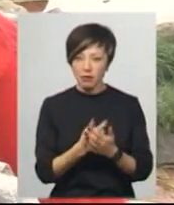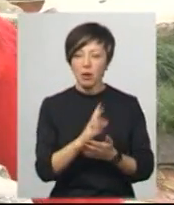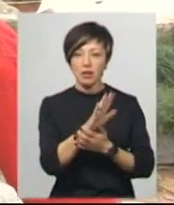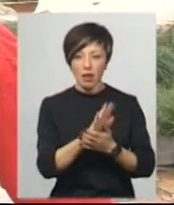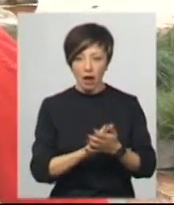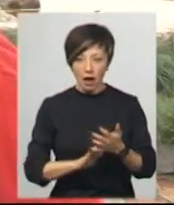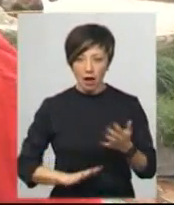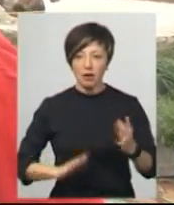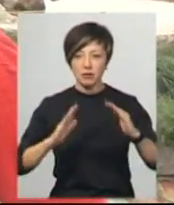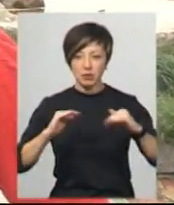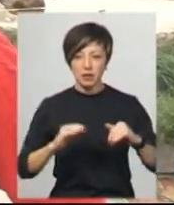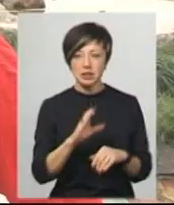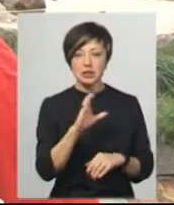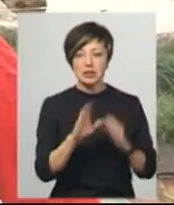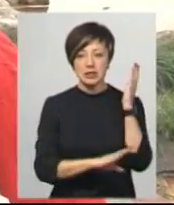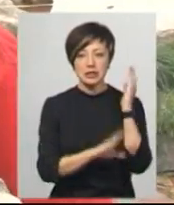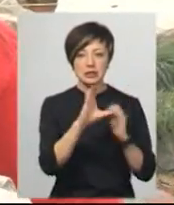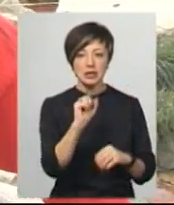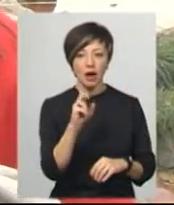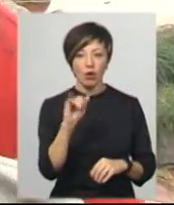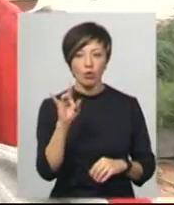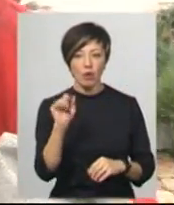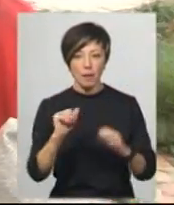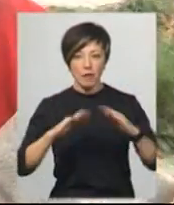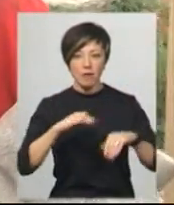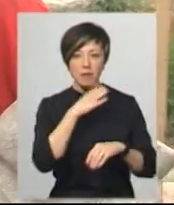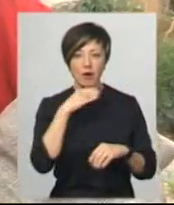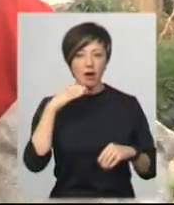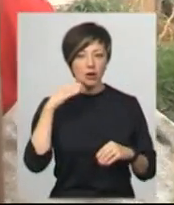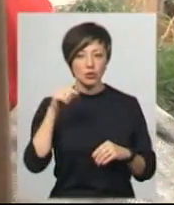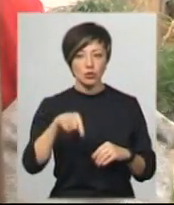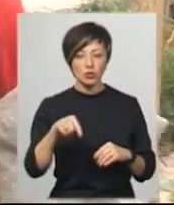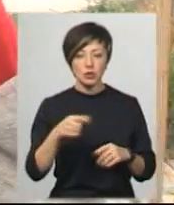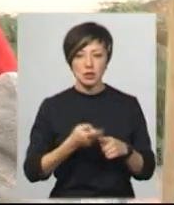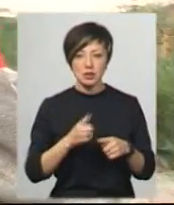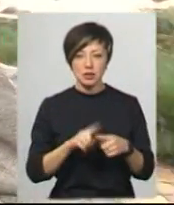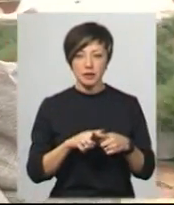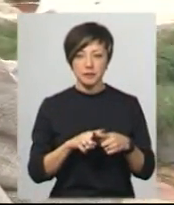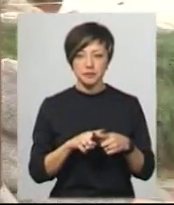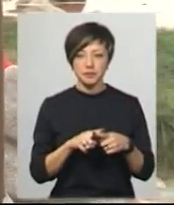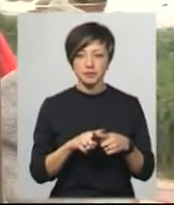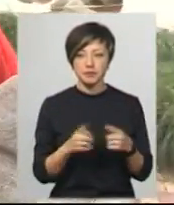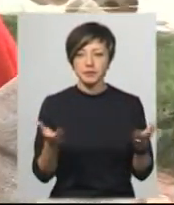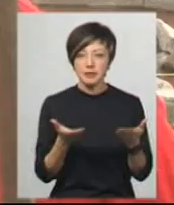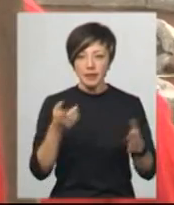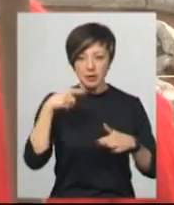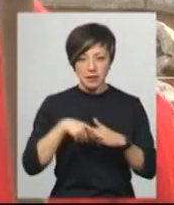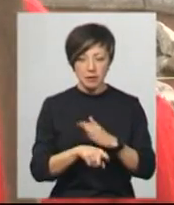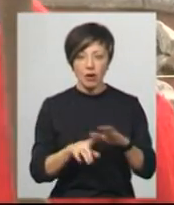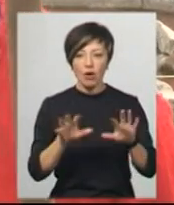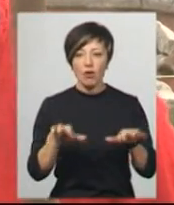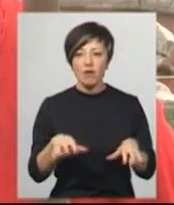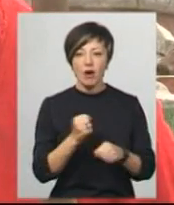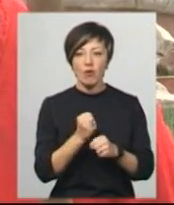далі, далі. Геть сакори провалюються, так стільки багато цей, ну десь підземелля. Голова